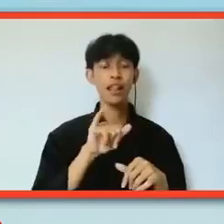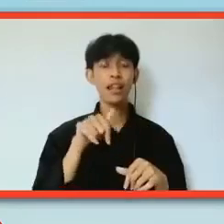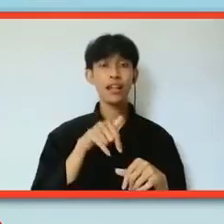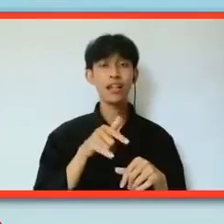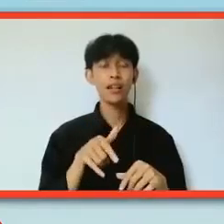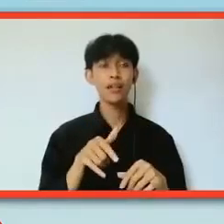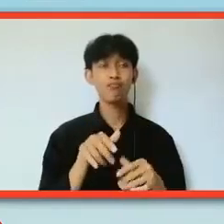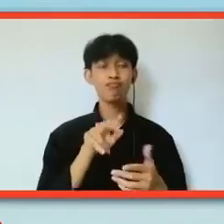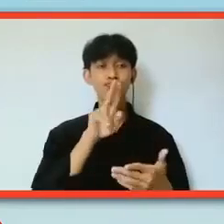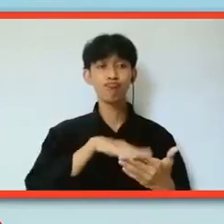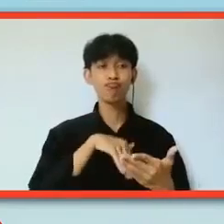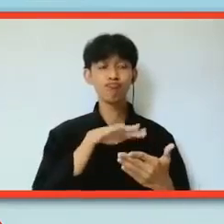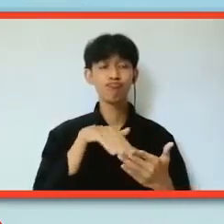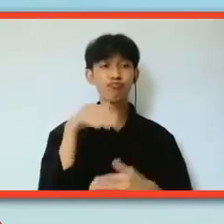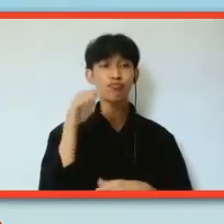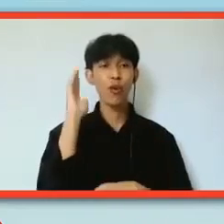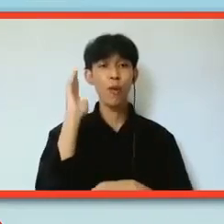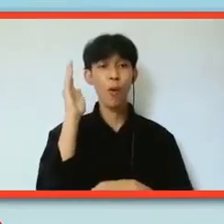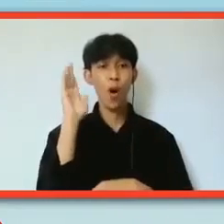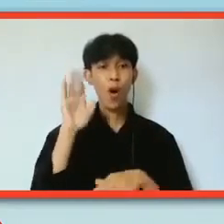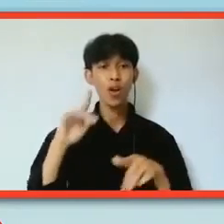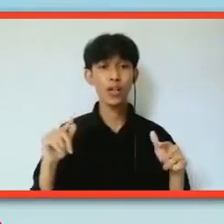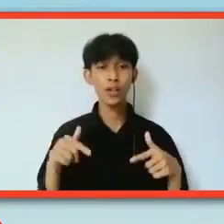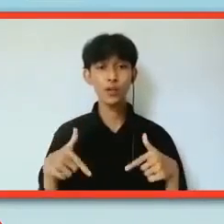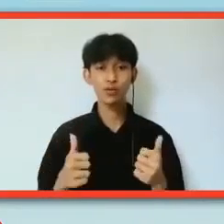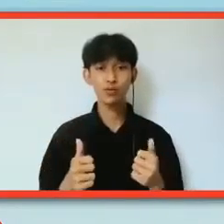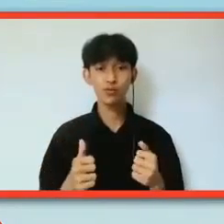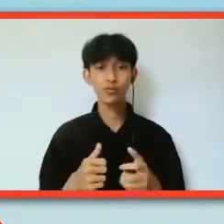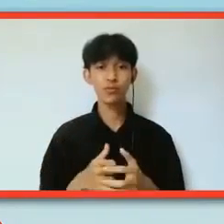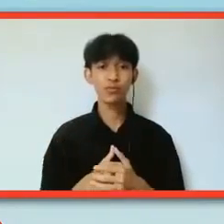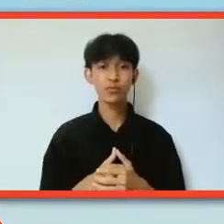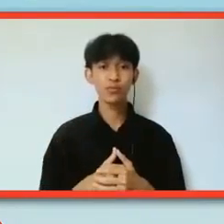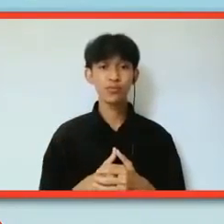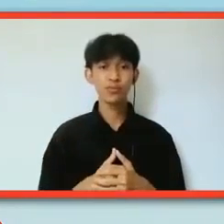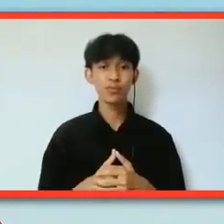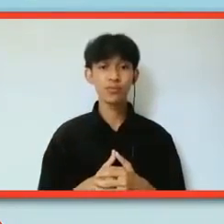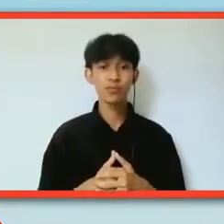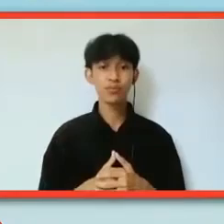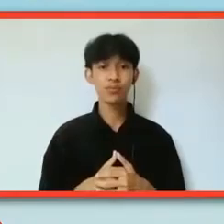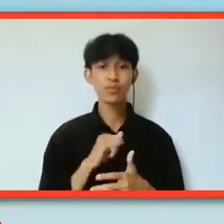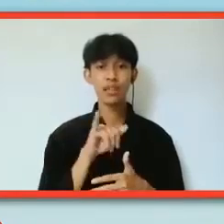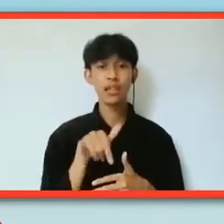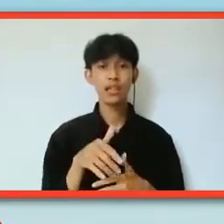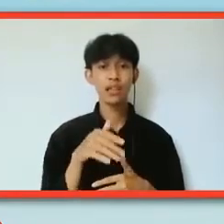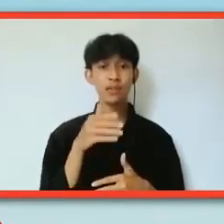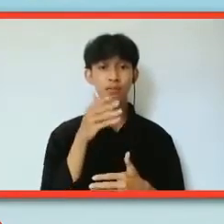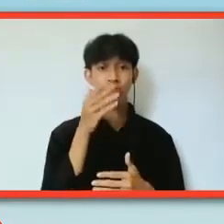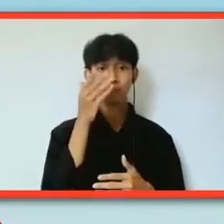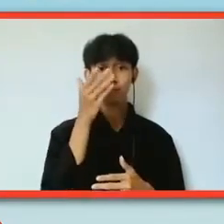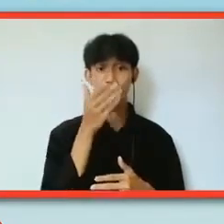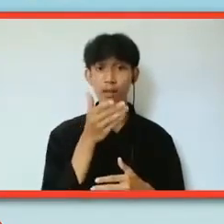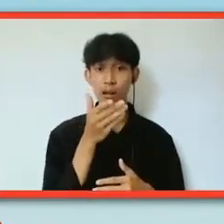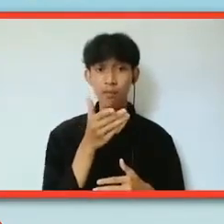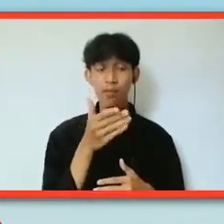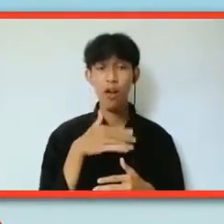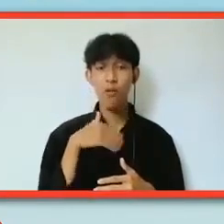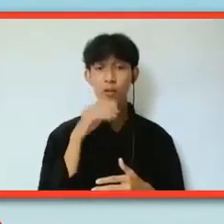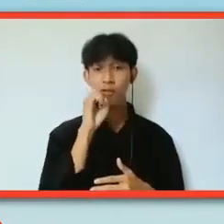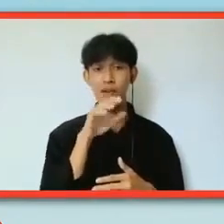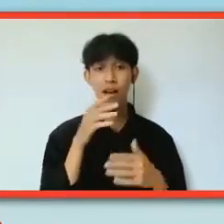kehidupan. Nah, Adi yang ibu ingin ibu sampaikan,